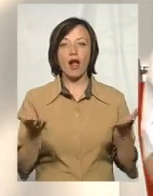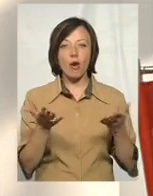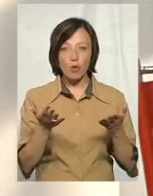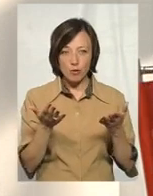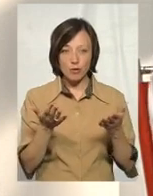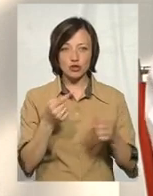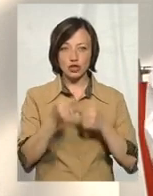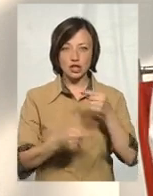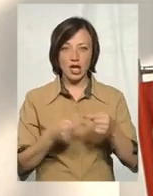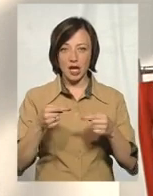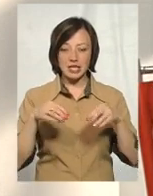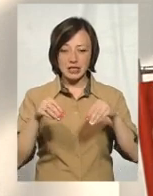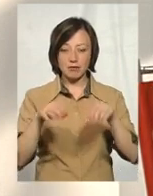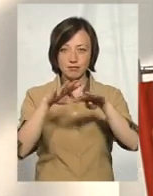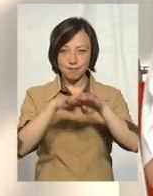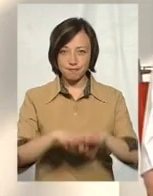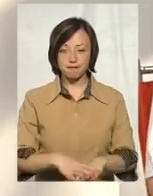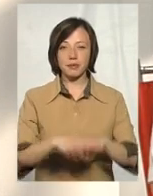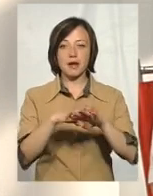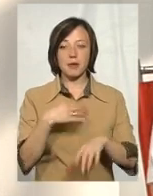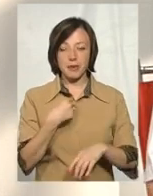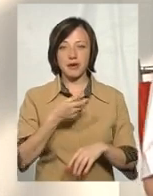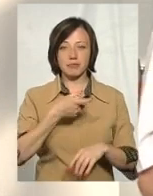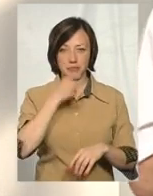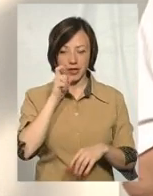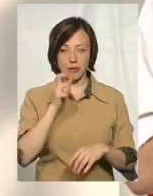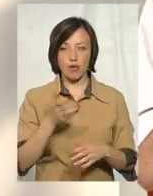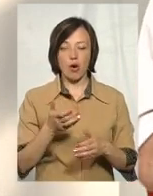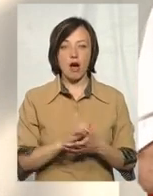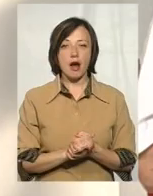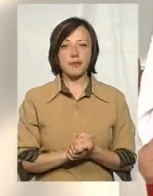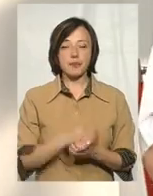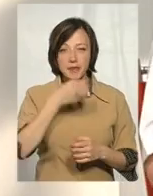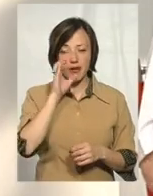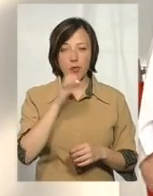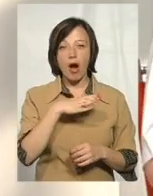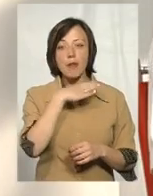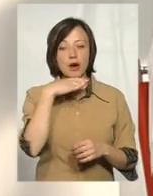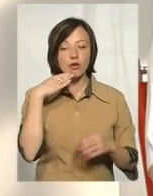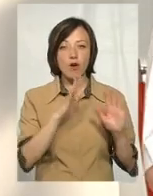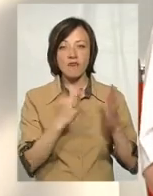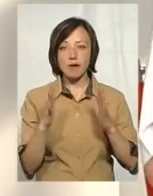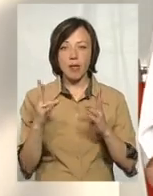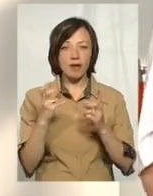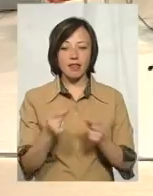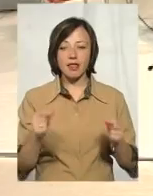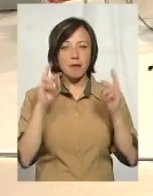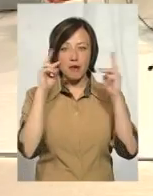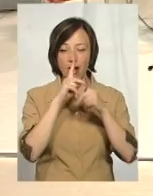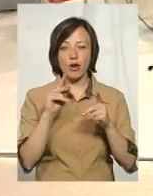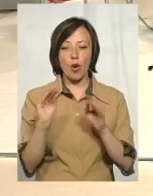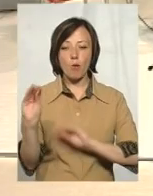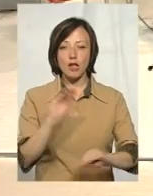вона проходить через ґрунт, проходить фільтрацію, після цього ми її споживаємо. Плюс, в багатьох випадках, неналежно облаштовані самі